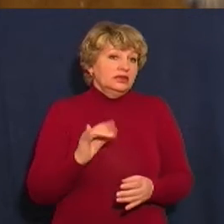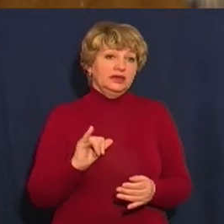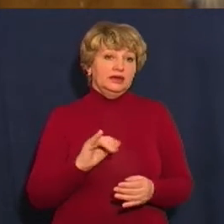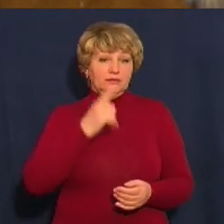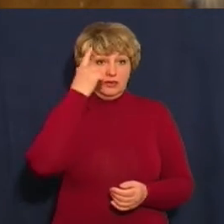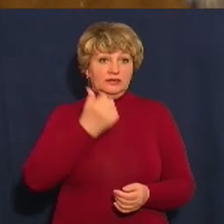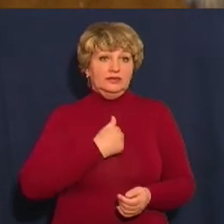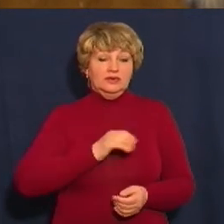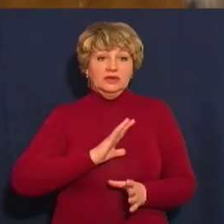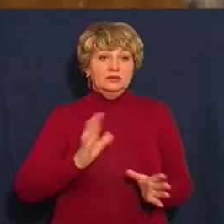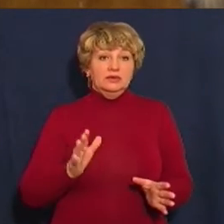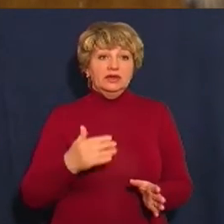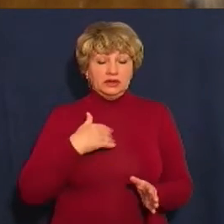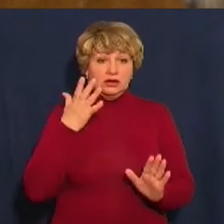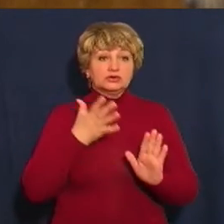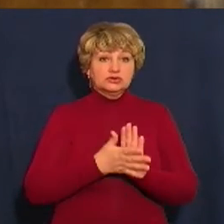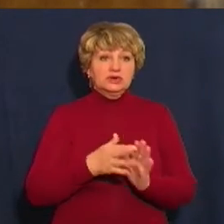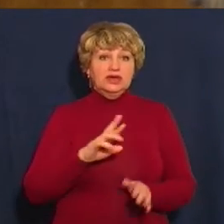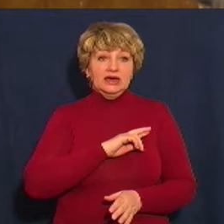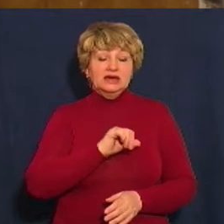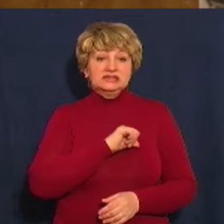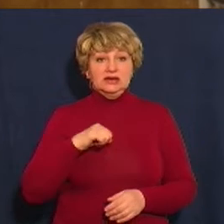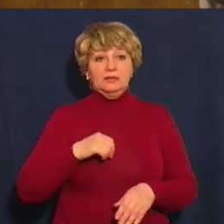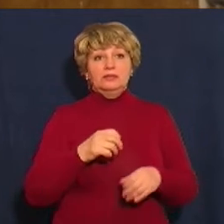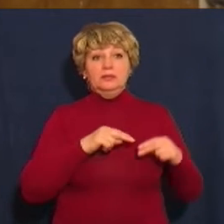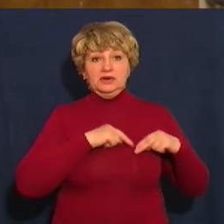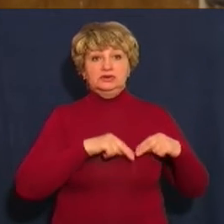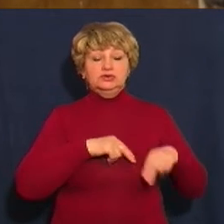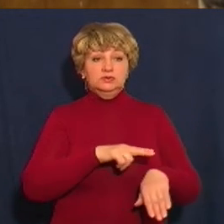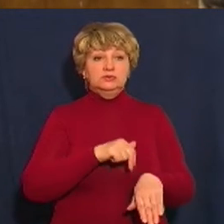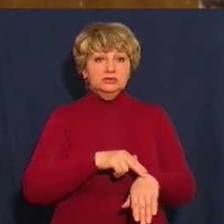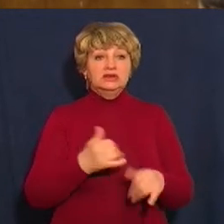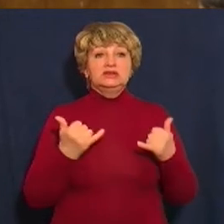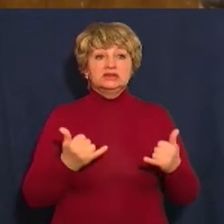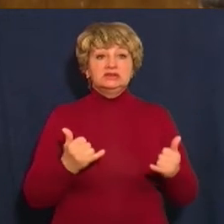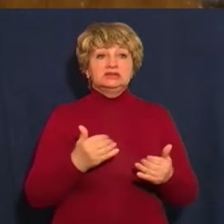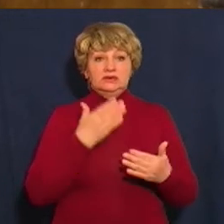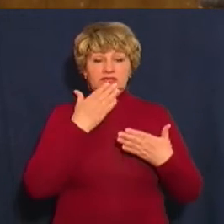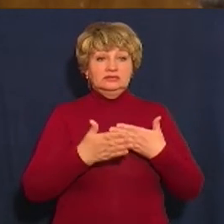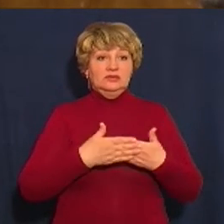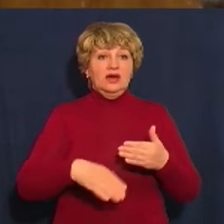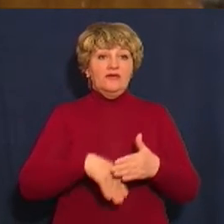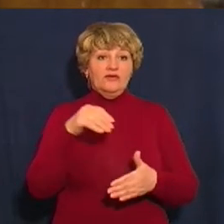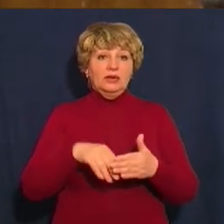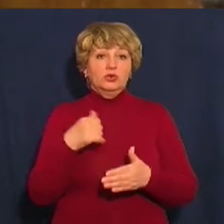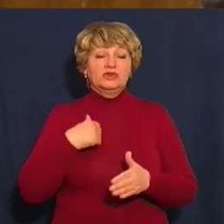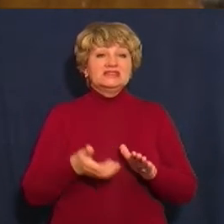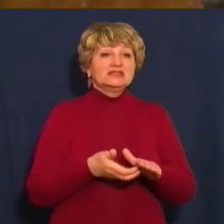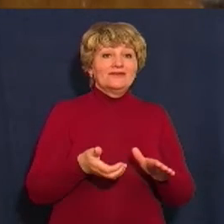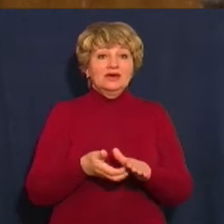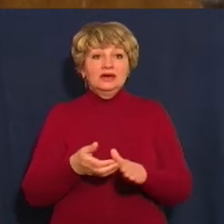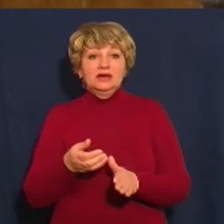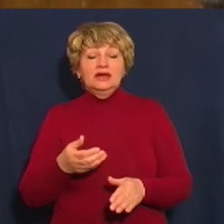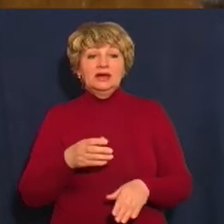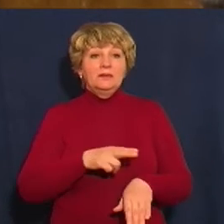ж я розумію, тому що сам працюю в правоохоронних органах, зараз відбуваються вибори і в нас брак так як національної